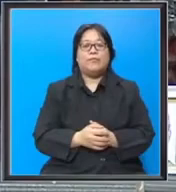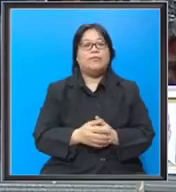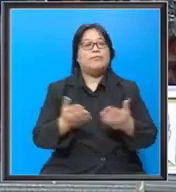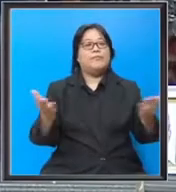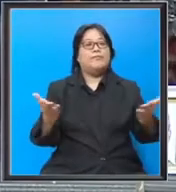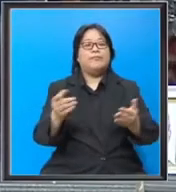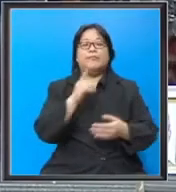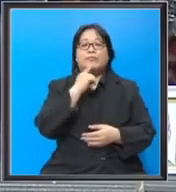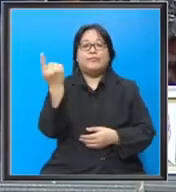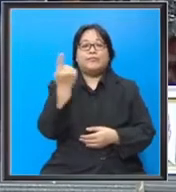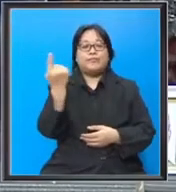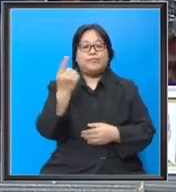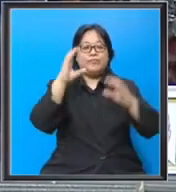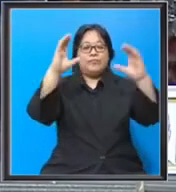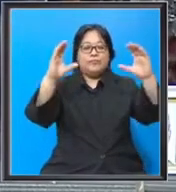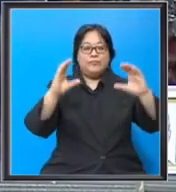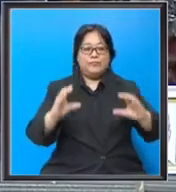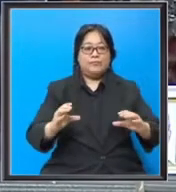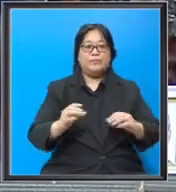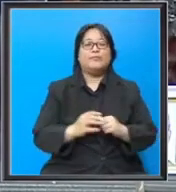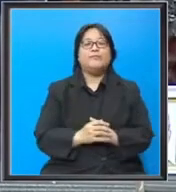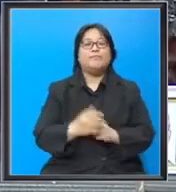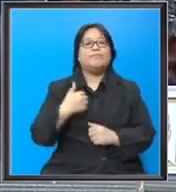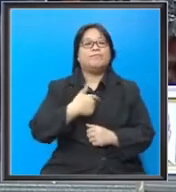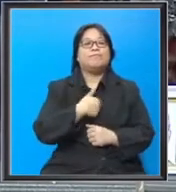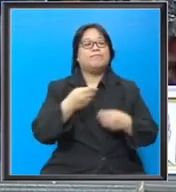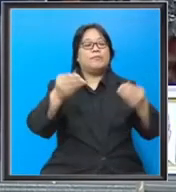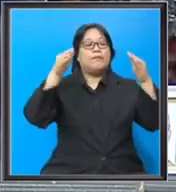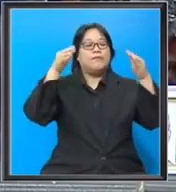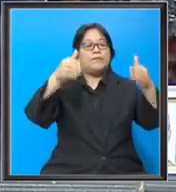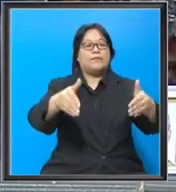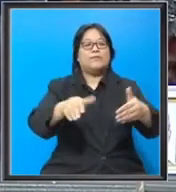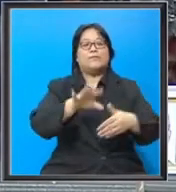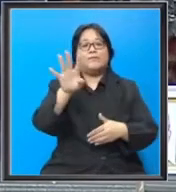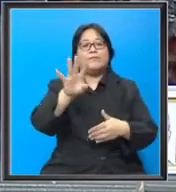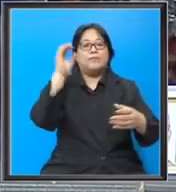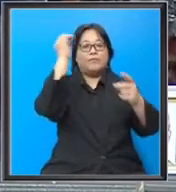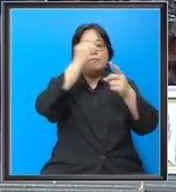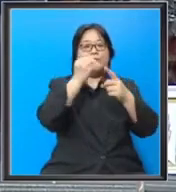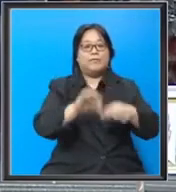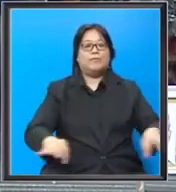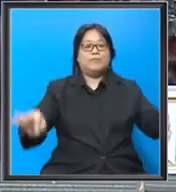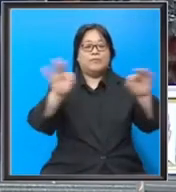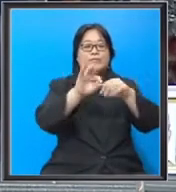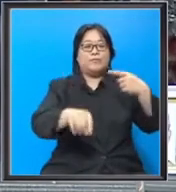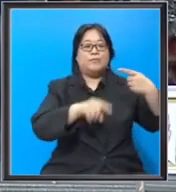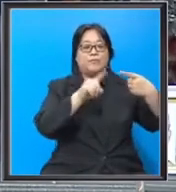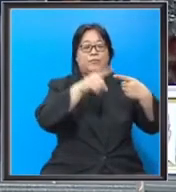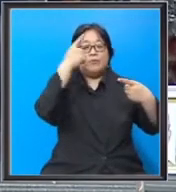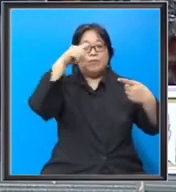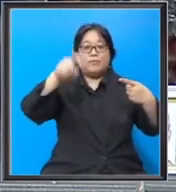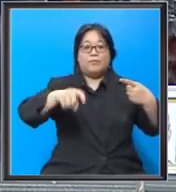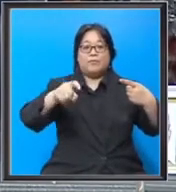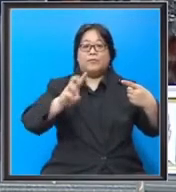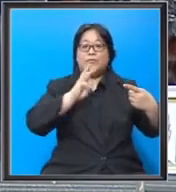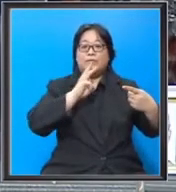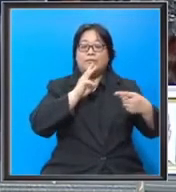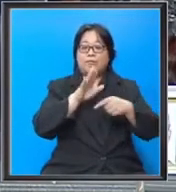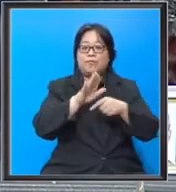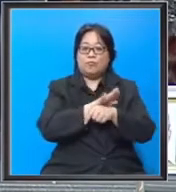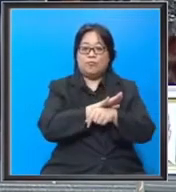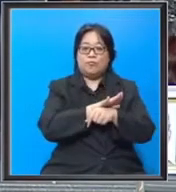Ia merupakan suatu kaedah di mana kita memberi fokus kepada empat objektif utama. Yang pertama, memastikan air